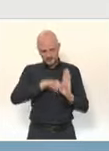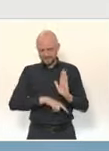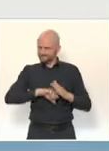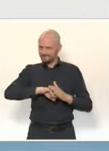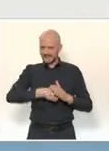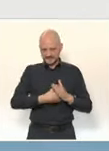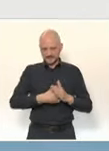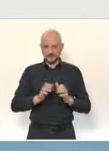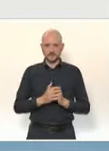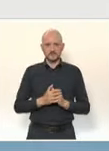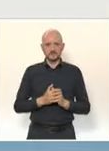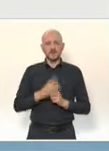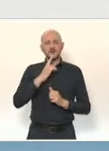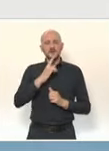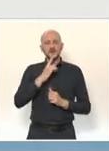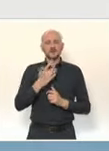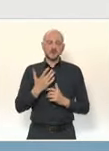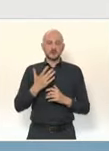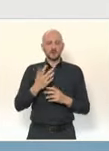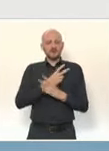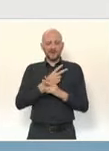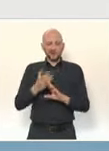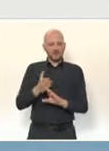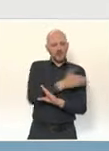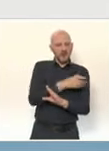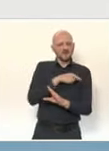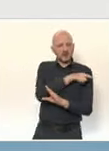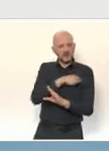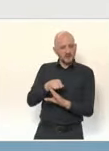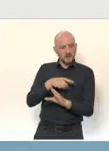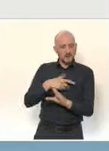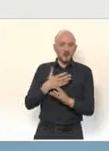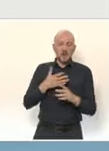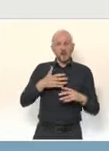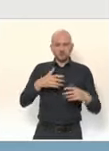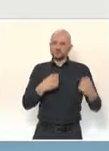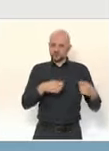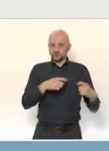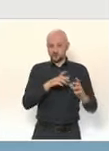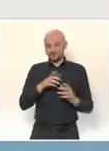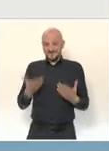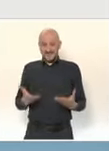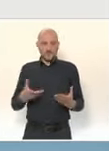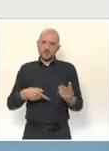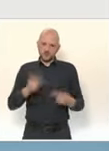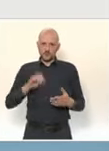juste avant le départ de tous, nous fermerons la classe dès qu'il y a un cas de contamination. Cette mesure est